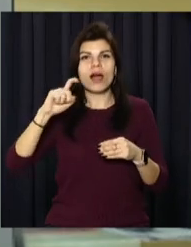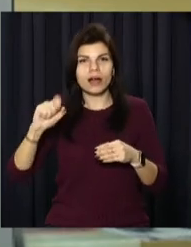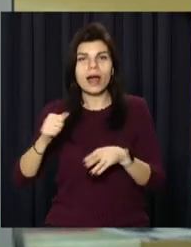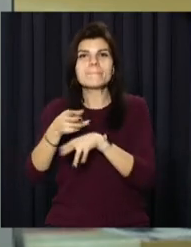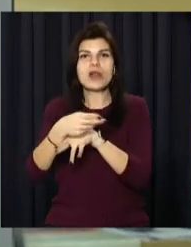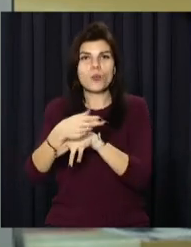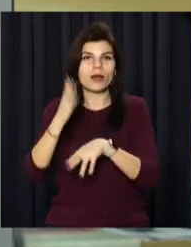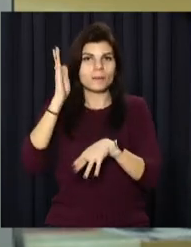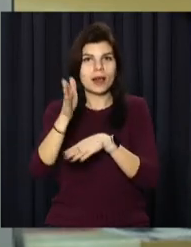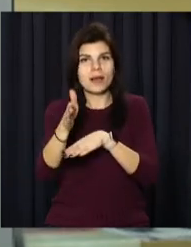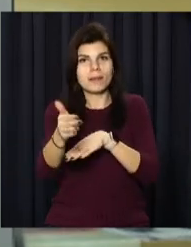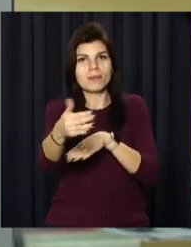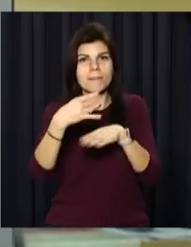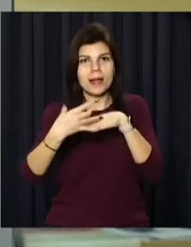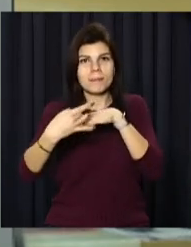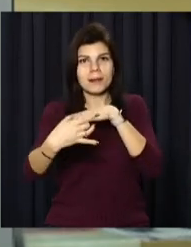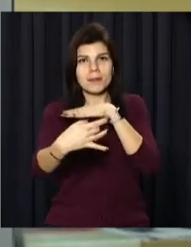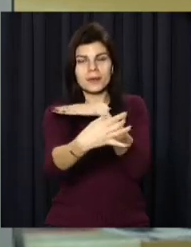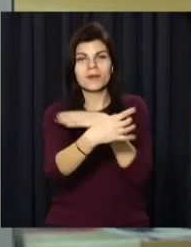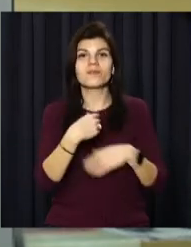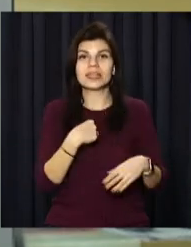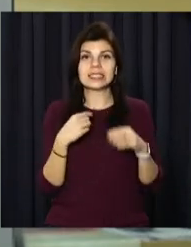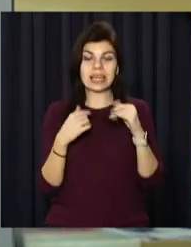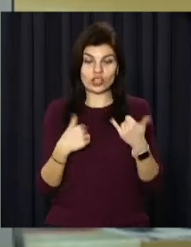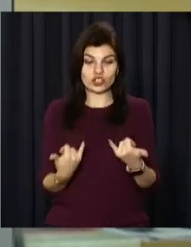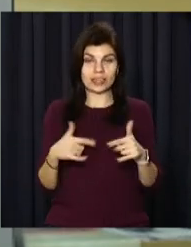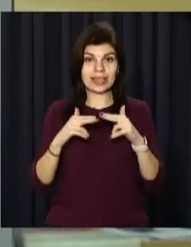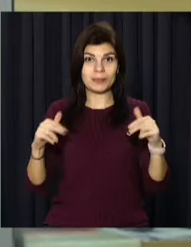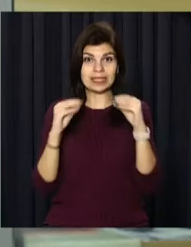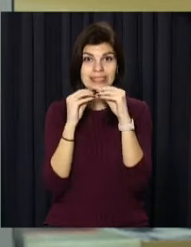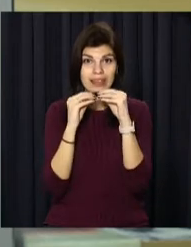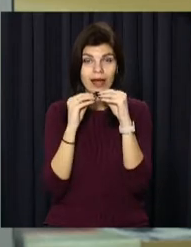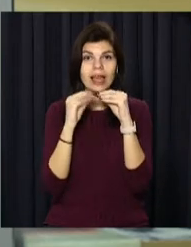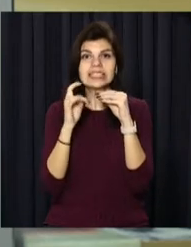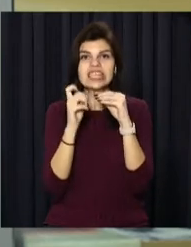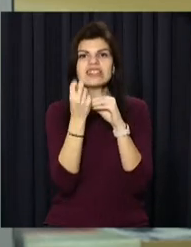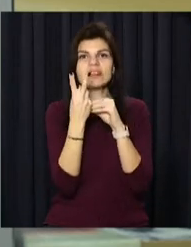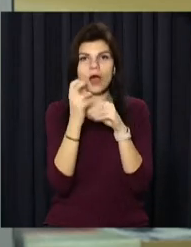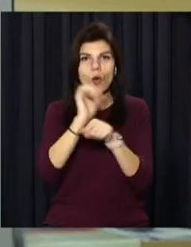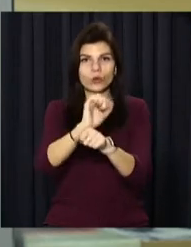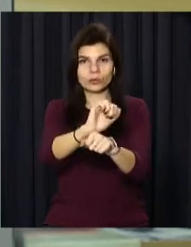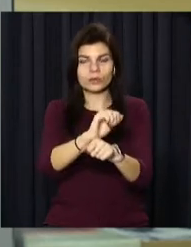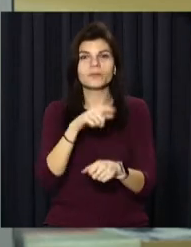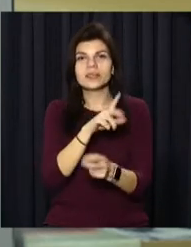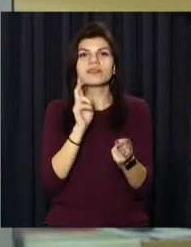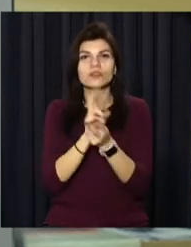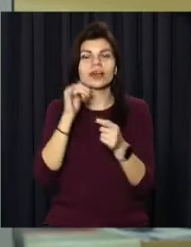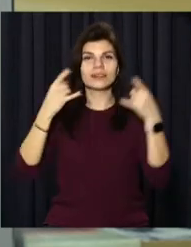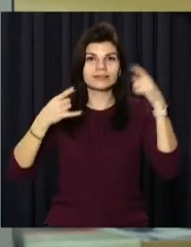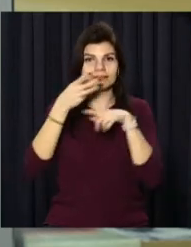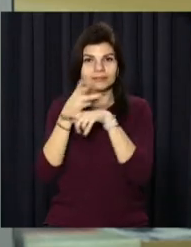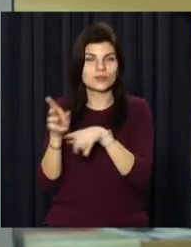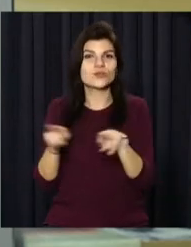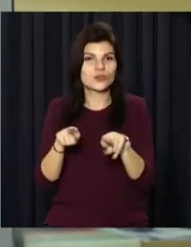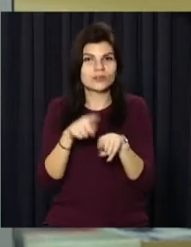Маріуполь. Наша область стала 10 з 12, якими проїде символічний потяг. Зустрічала його і знімальна група